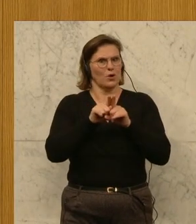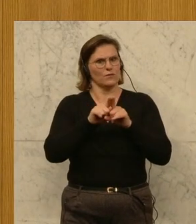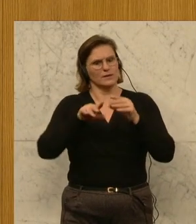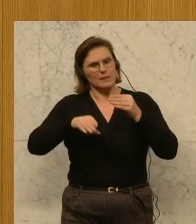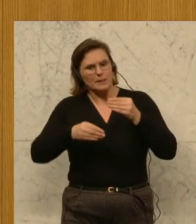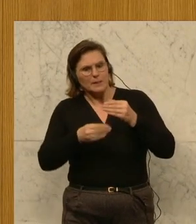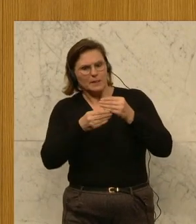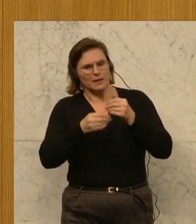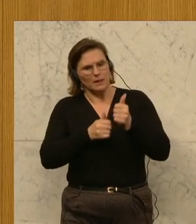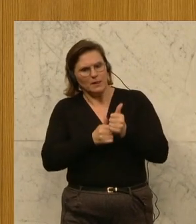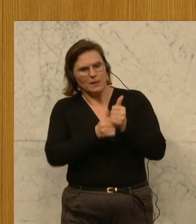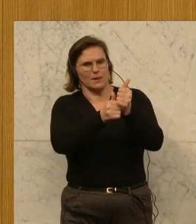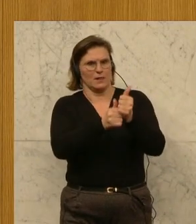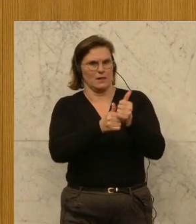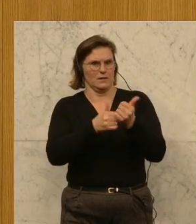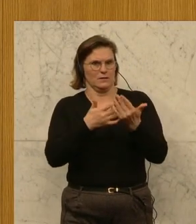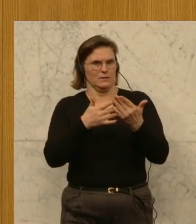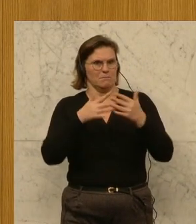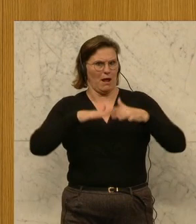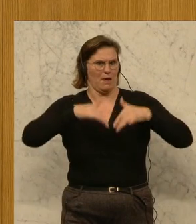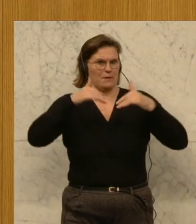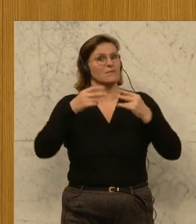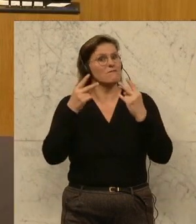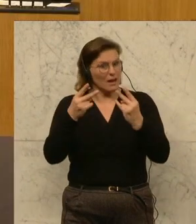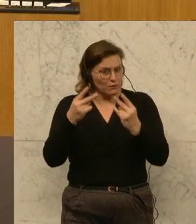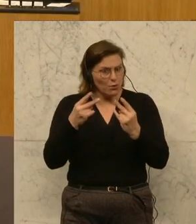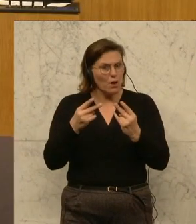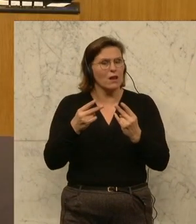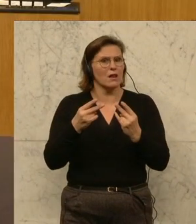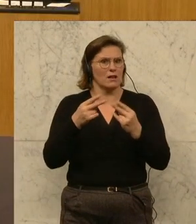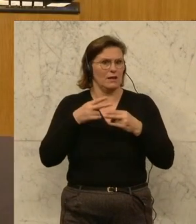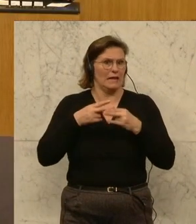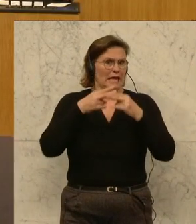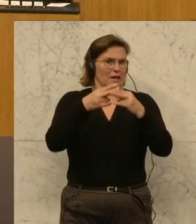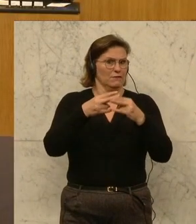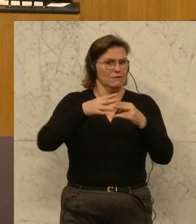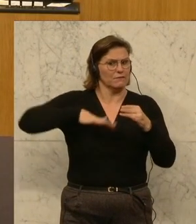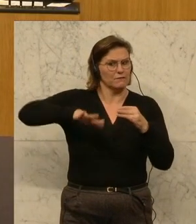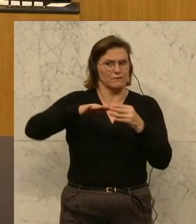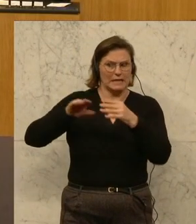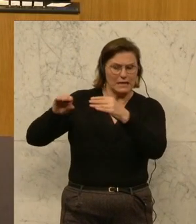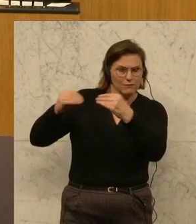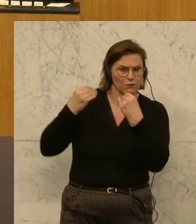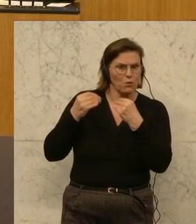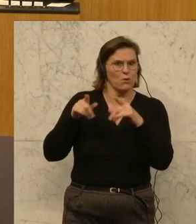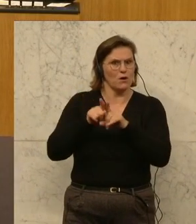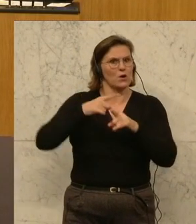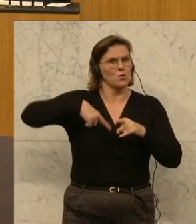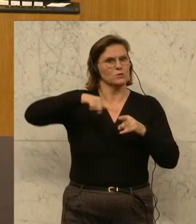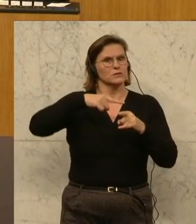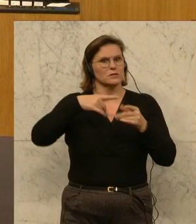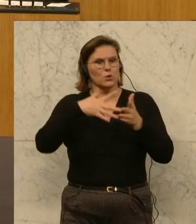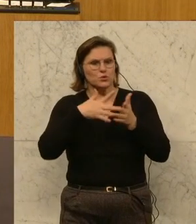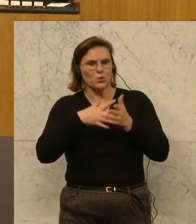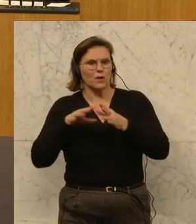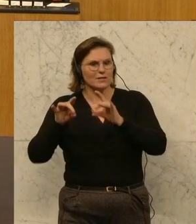Parlaments. Das muss schon auch klargestellt werden. Ein wertvolles Hilfsorgan, weil wir immer wieder Informationen bekommen, weil er uns in der Kontrolltätigkeit